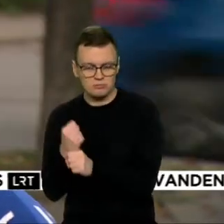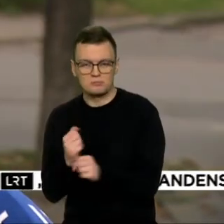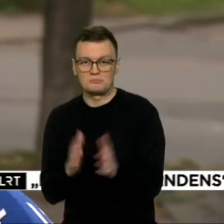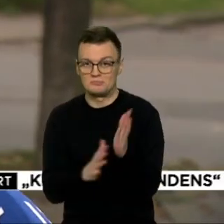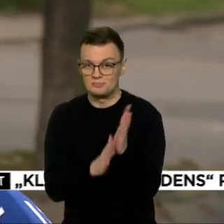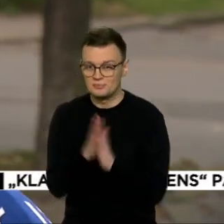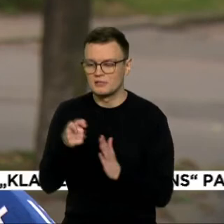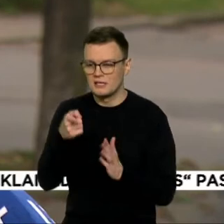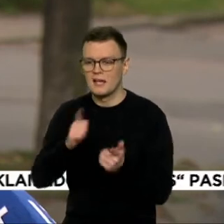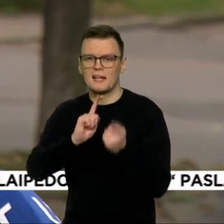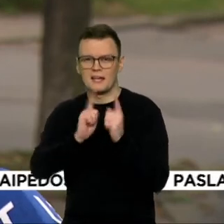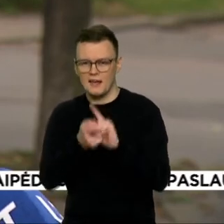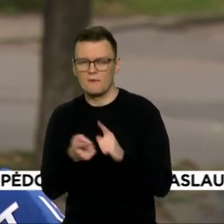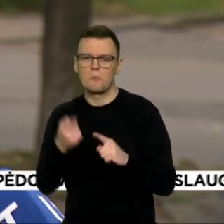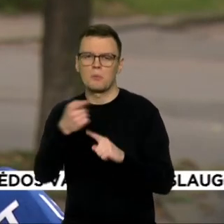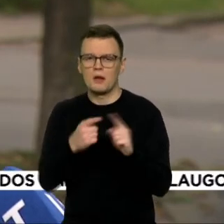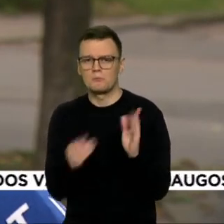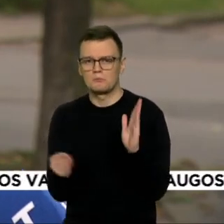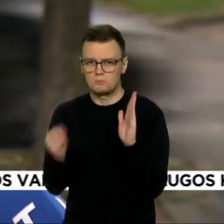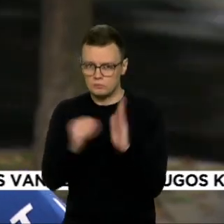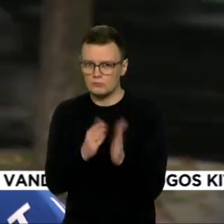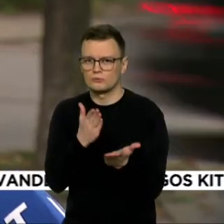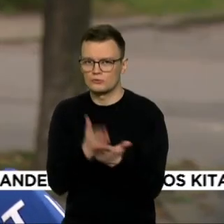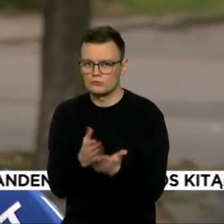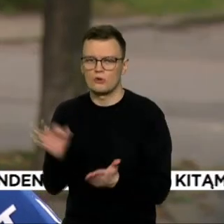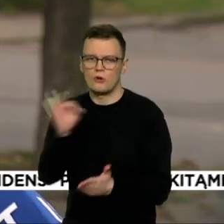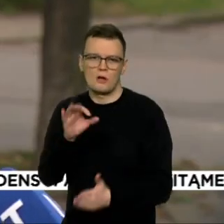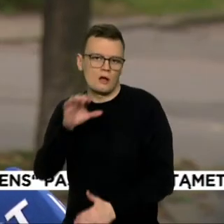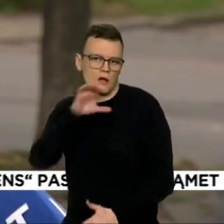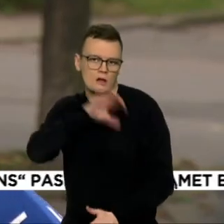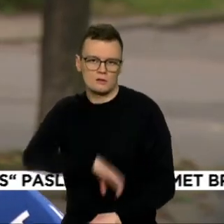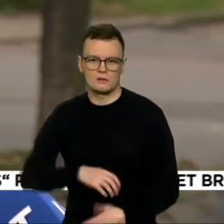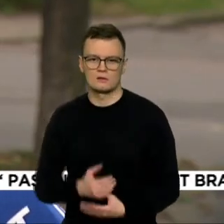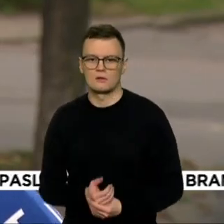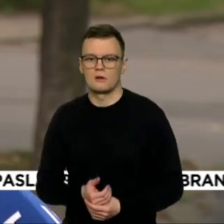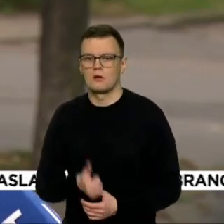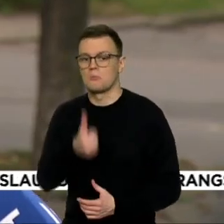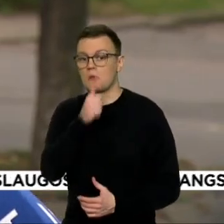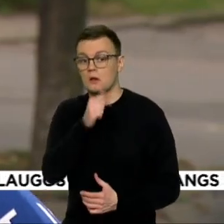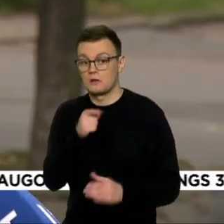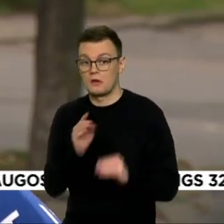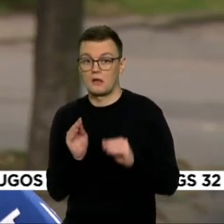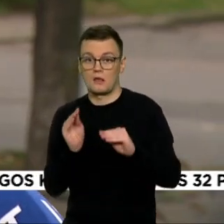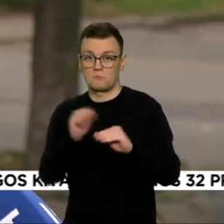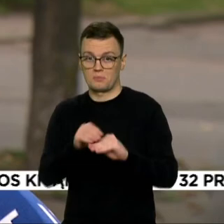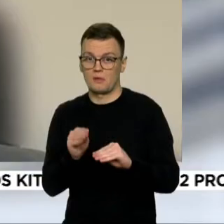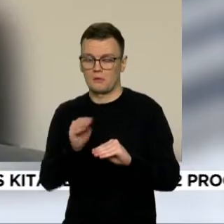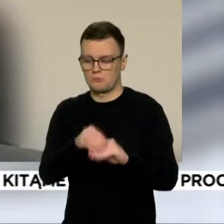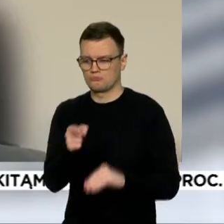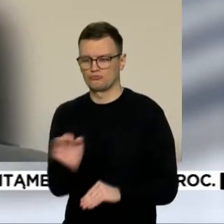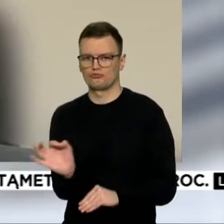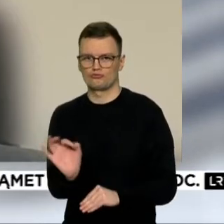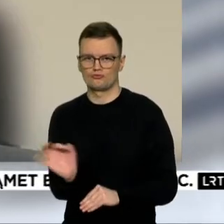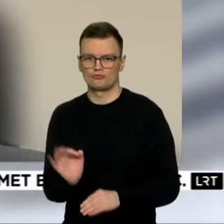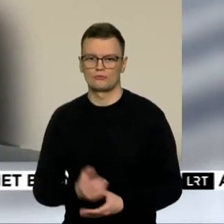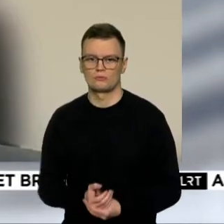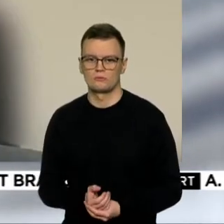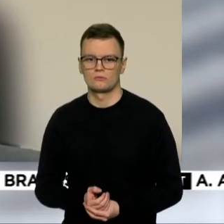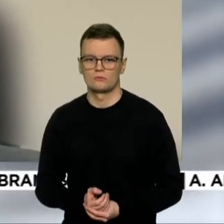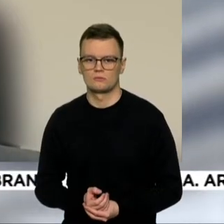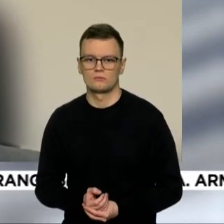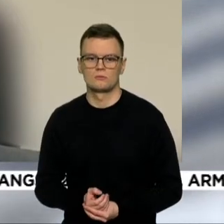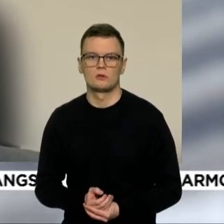priemonės yra numatytos ir, tarkim, apie atlygi kalbant, tie kilimai, jie yra pakankamai ryškus. Ta reforma jiems